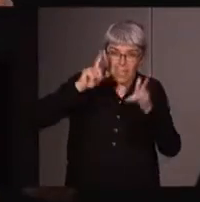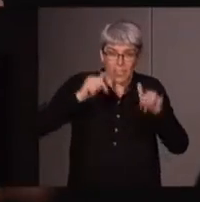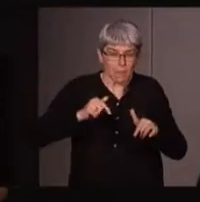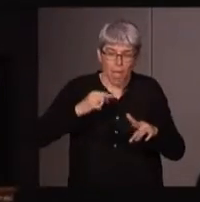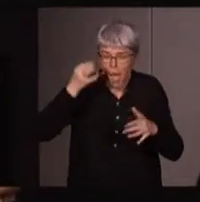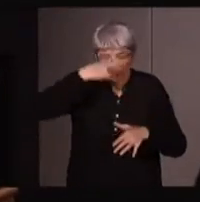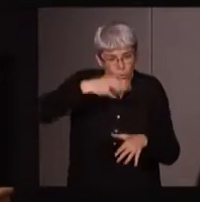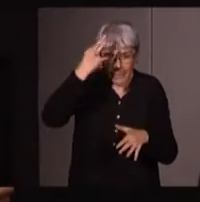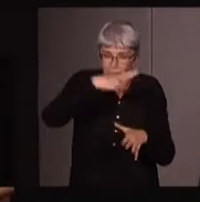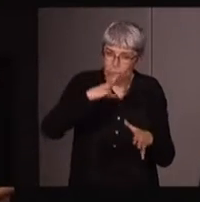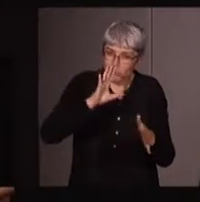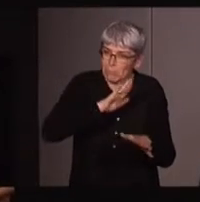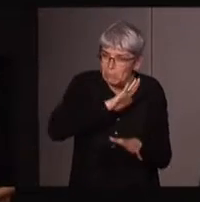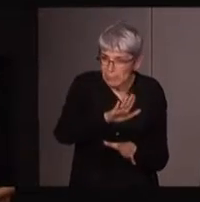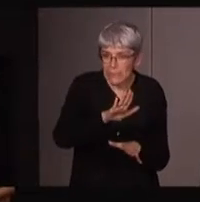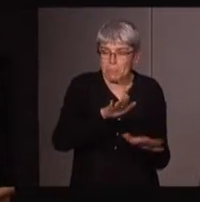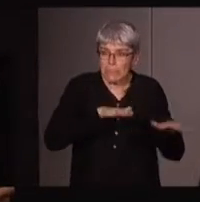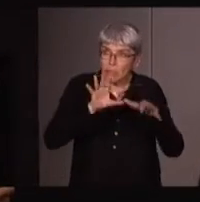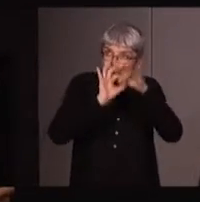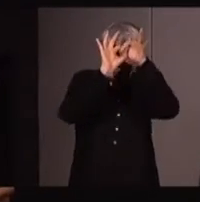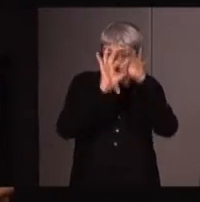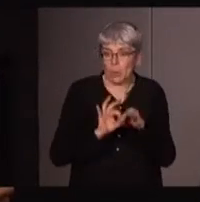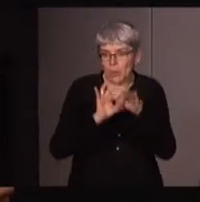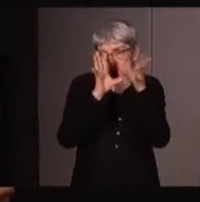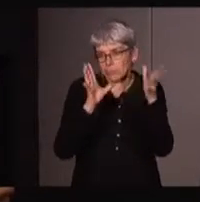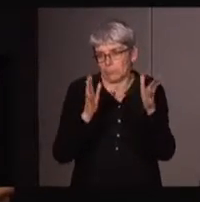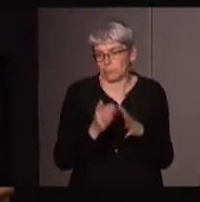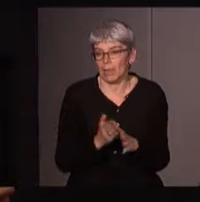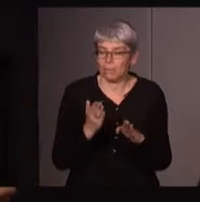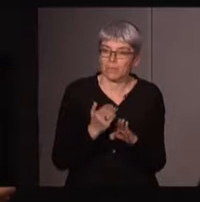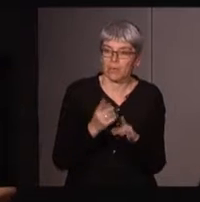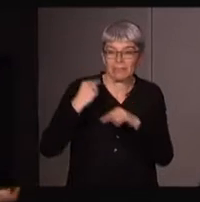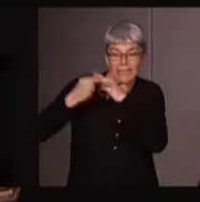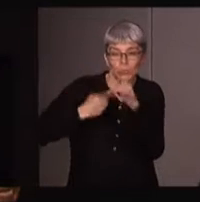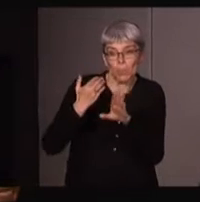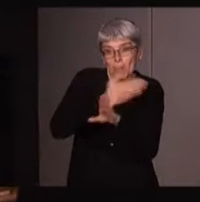manière extrêmement libre de cette tradition pré-chrétienne européenne.